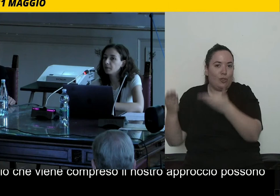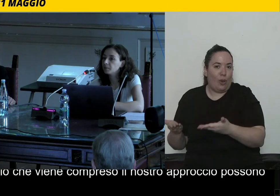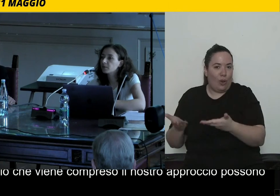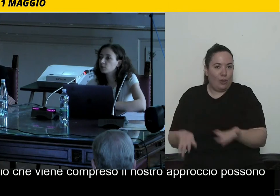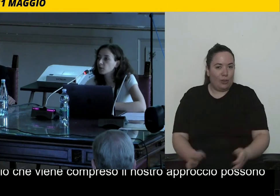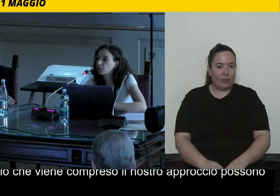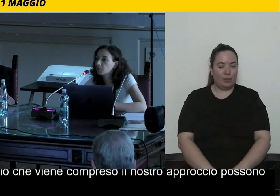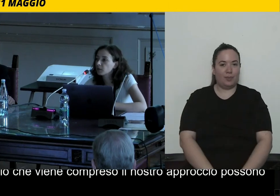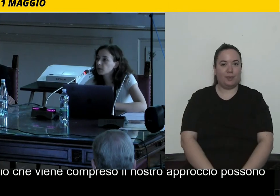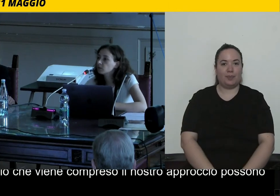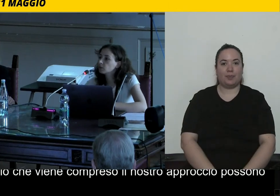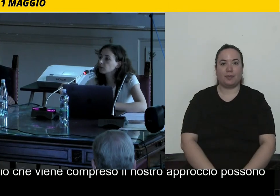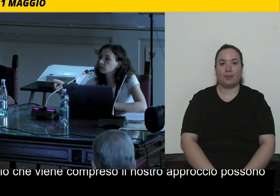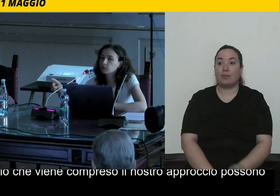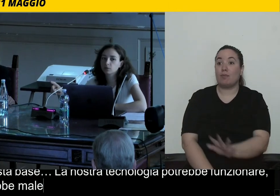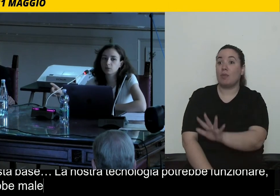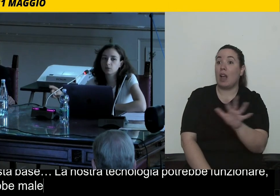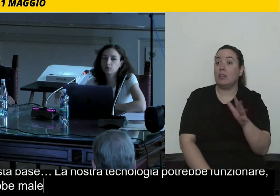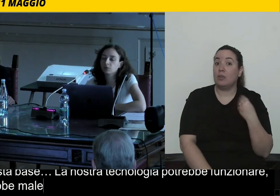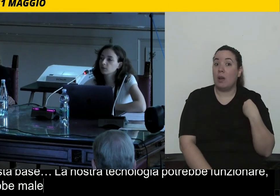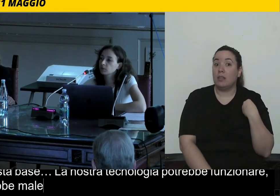C'è qualcun altro?